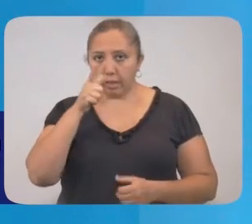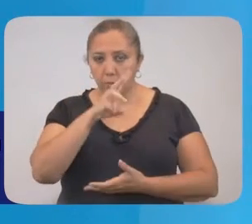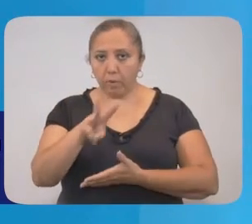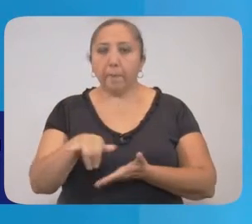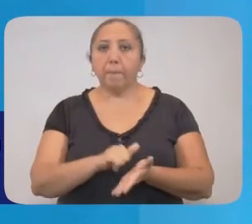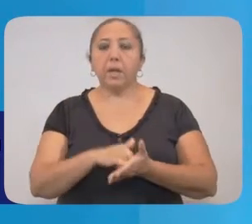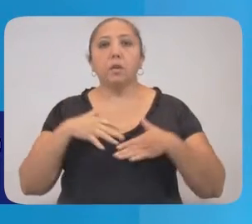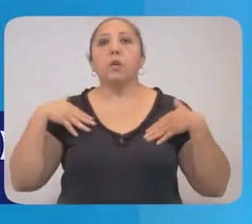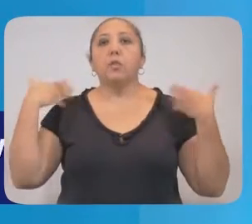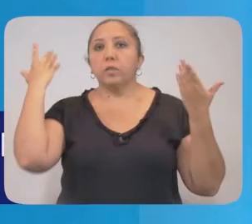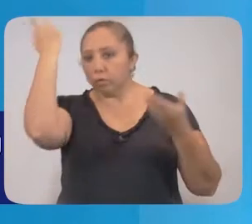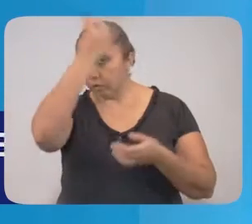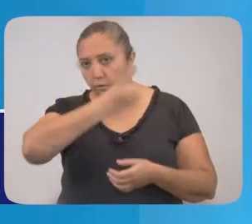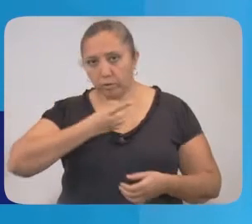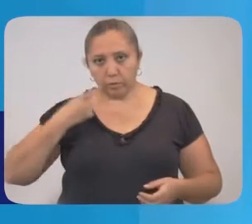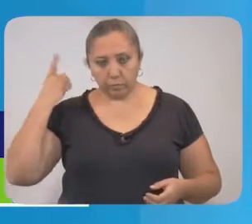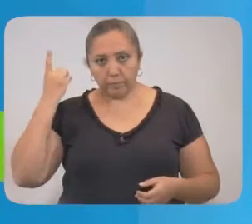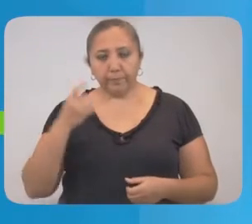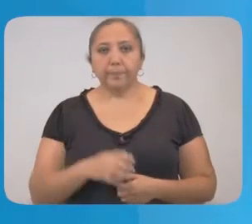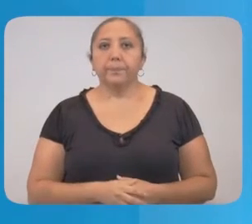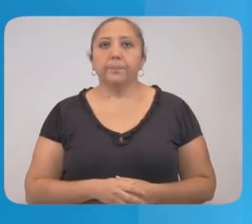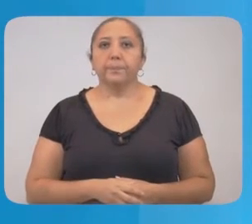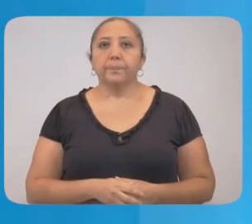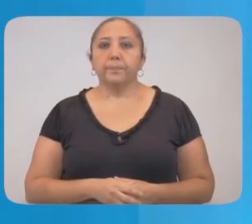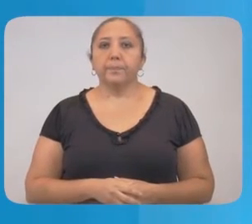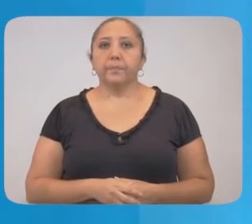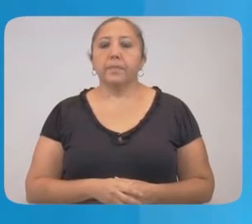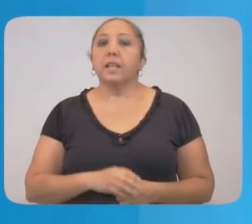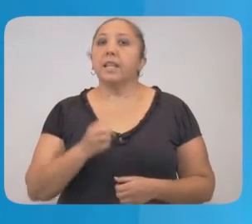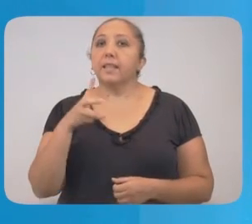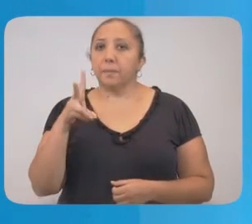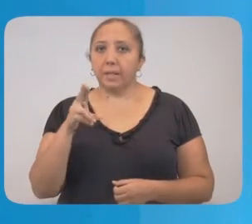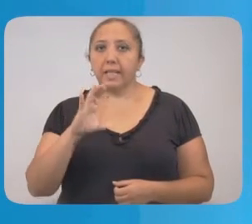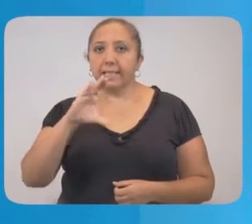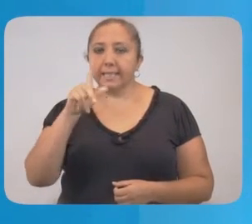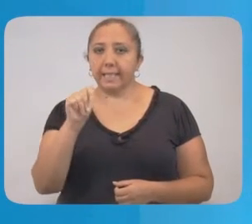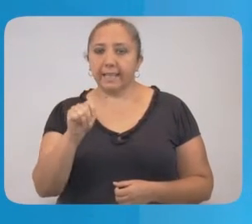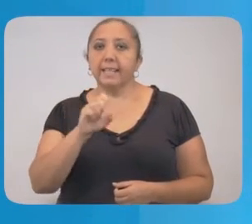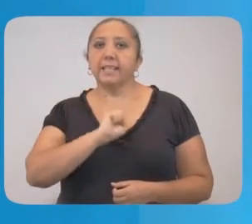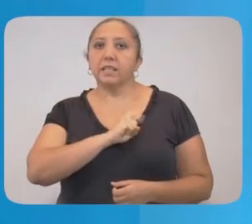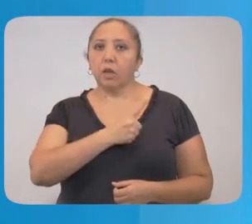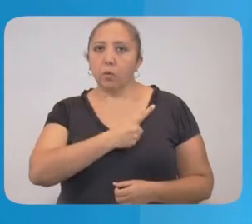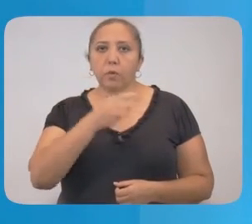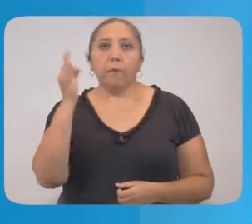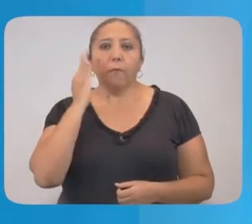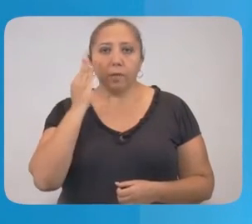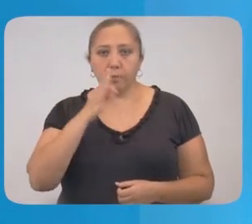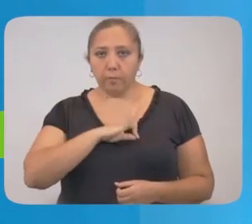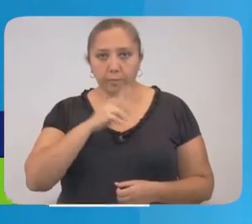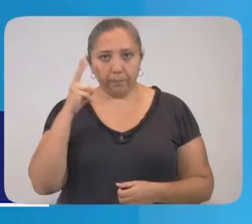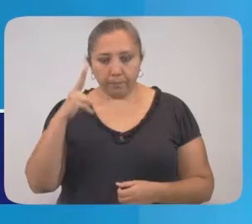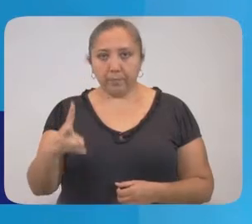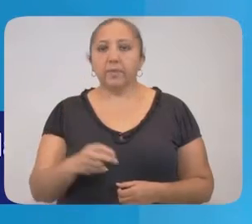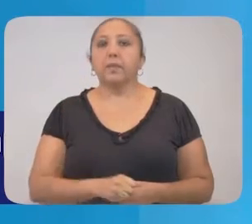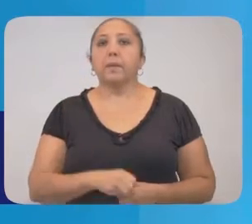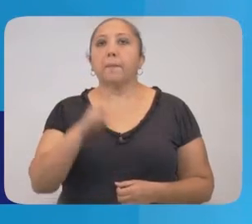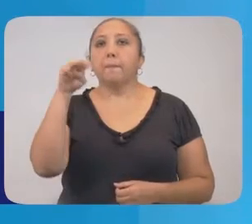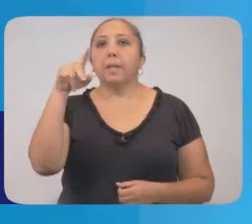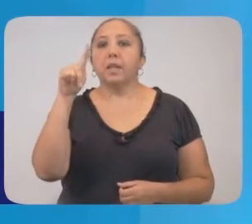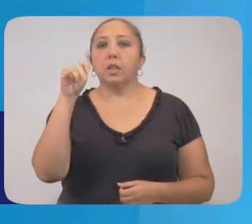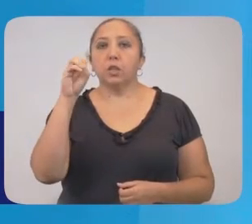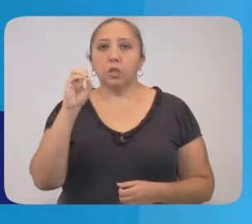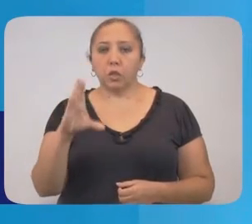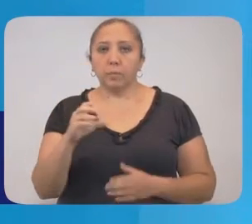helbish mako chihan, kolelo bionchahan, mako helanu paktalil, maki yan diabetes ti. Talamiltu presion, hachpolok,